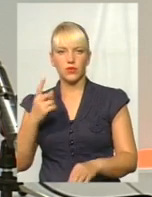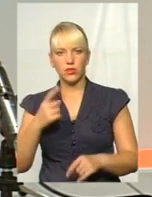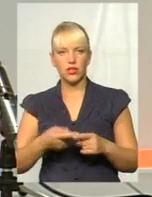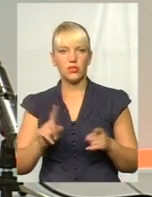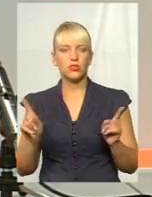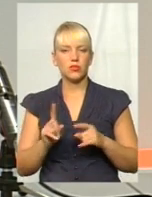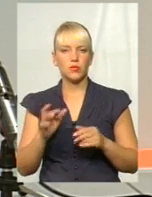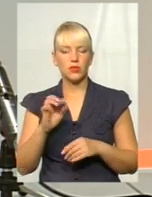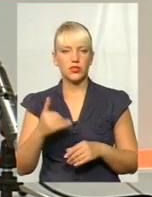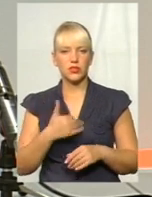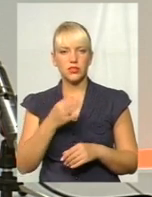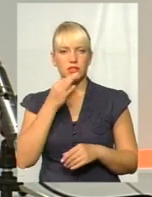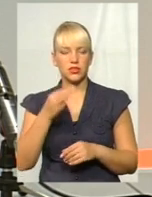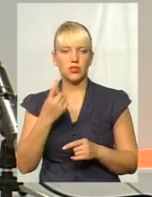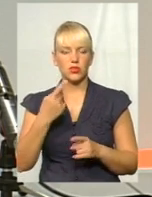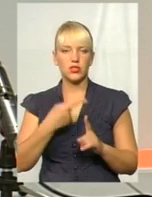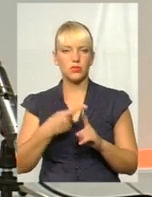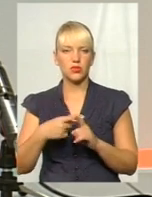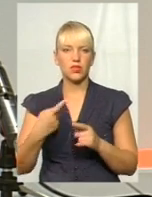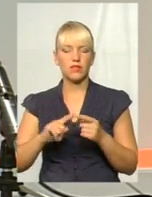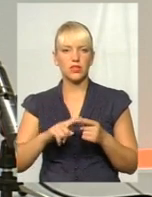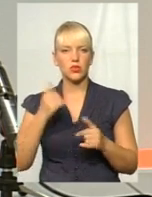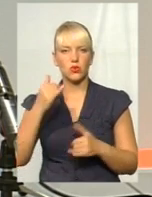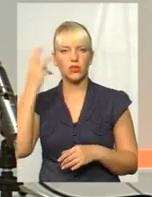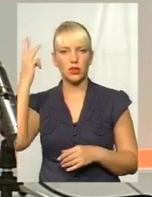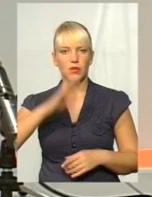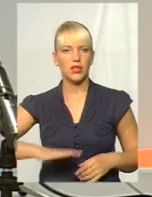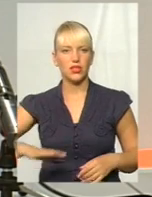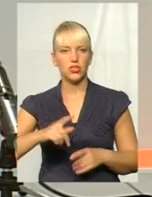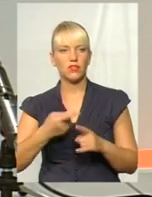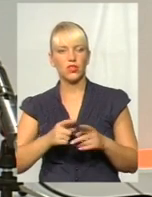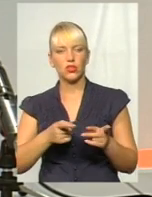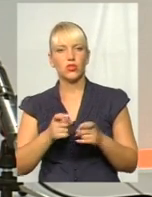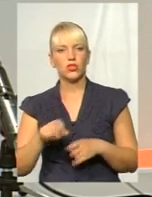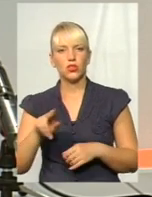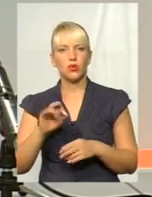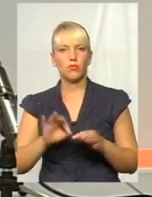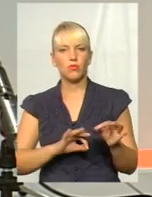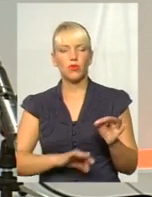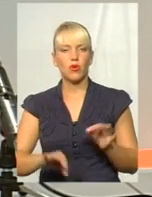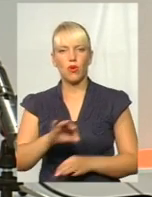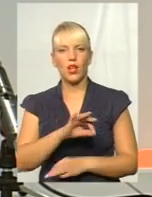Що хотілося б ще сказати, один з позитивів. Сьогодні Хмельниччина долучилася до проєкту